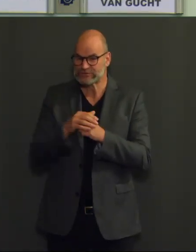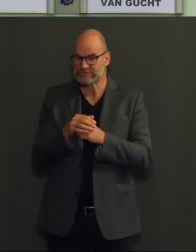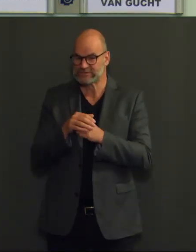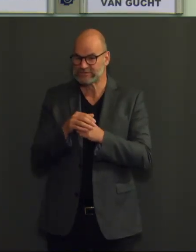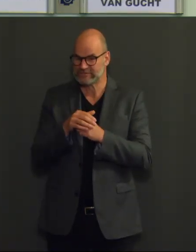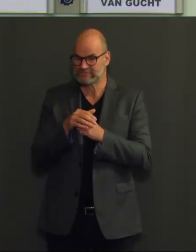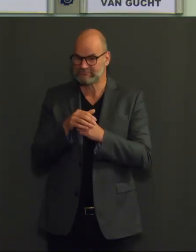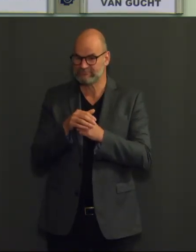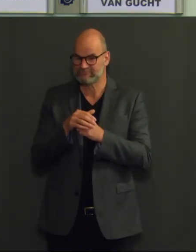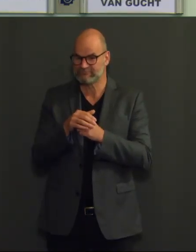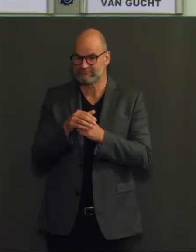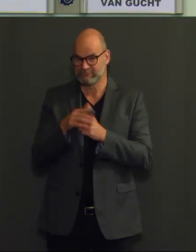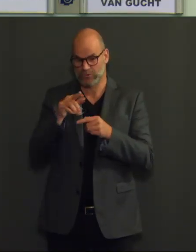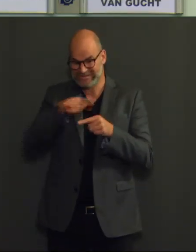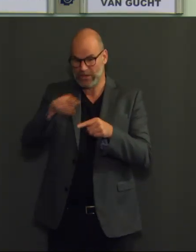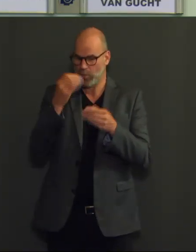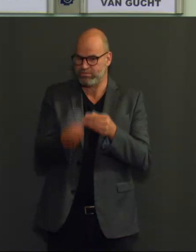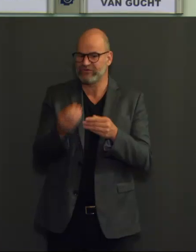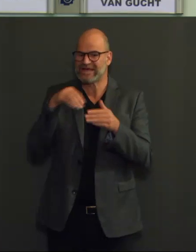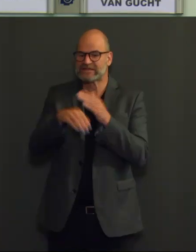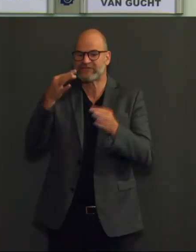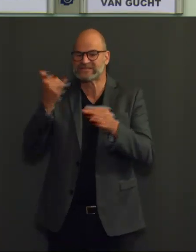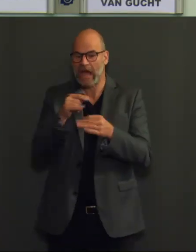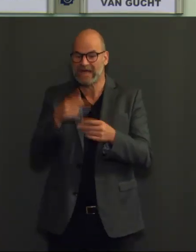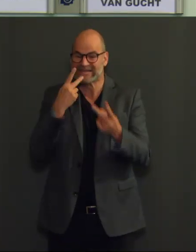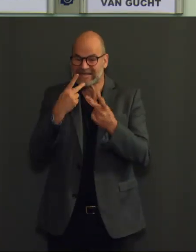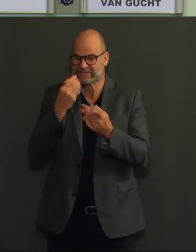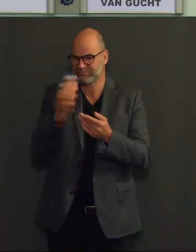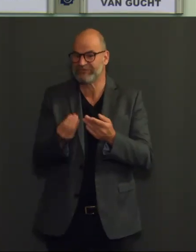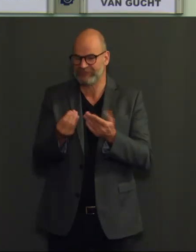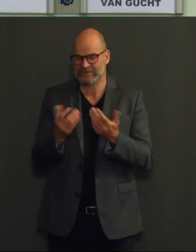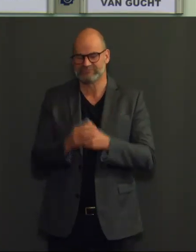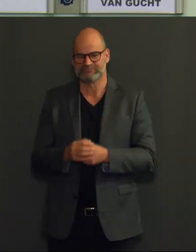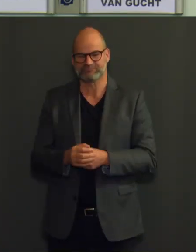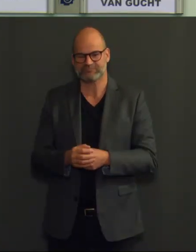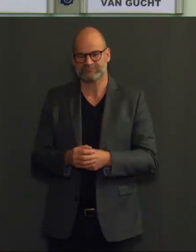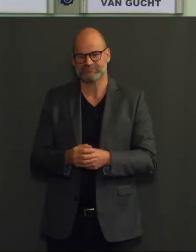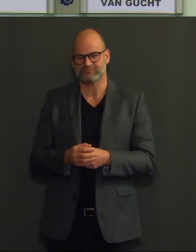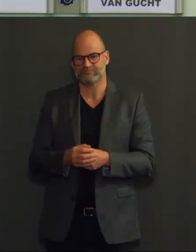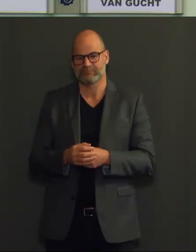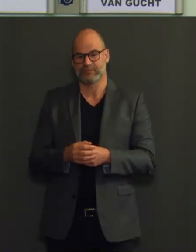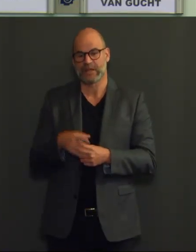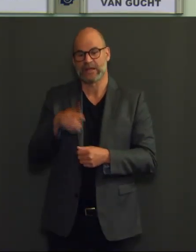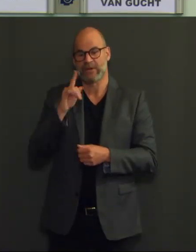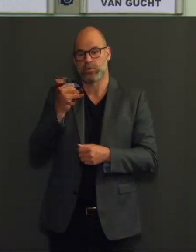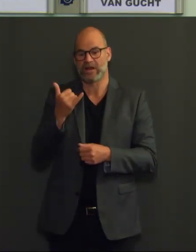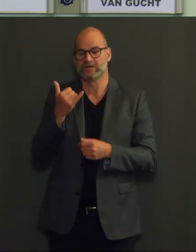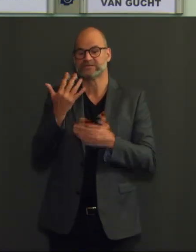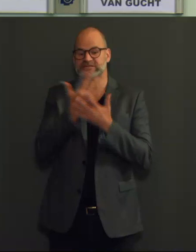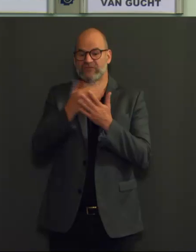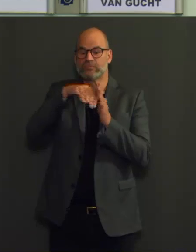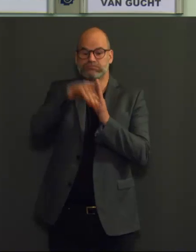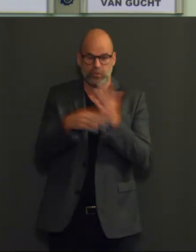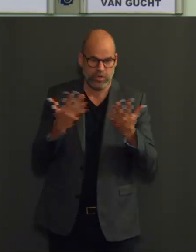Bij personen tussen de 60 en de 80 jaar dalen de cijfers wel nog en dat is goed nieuws. Bij de 90